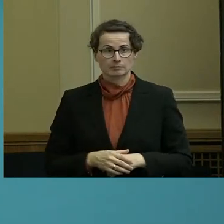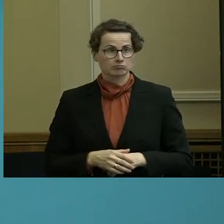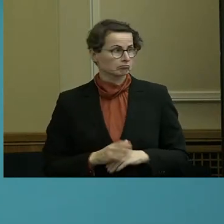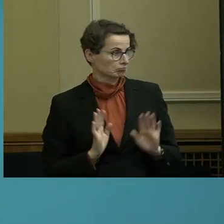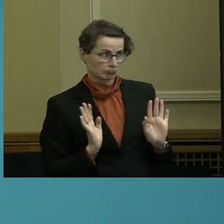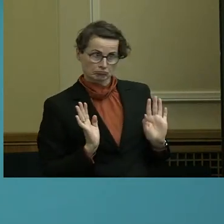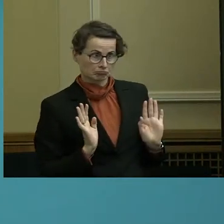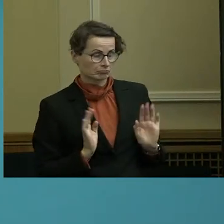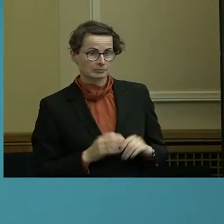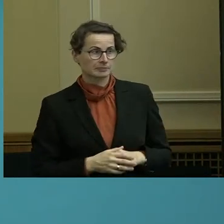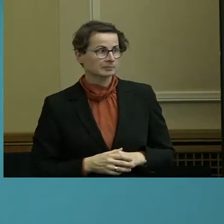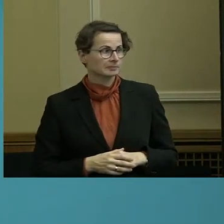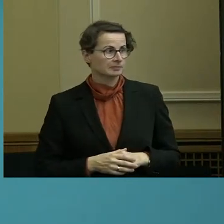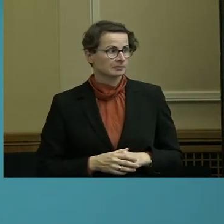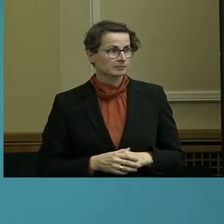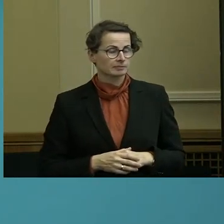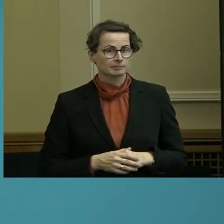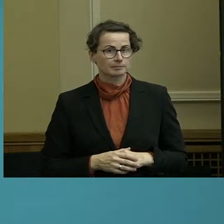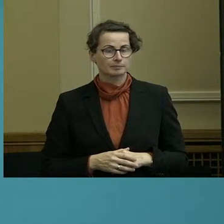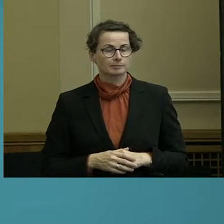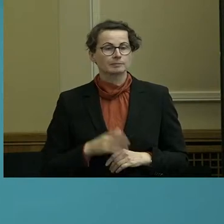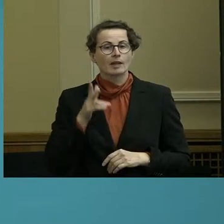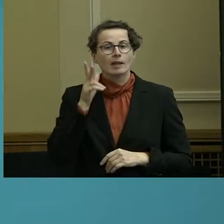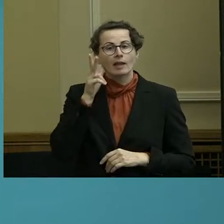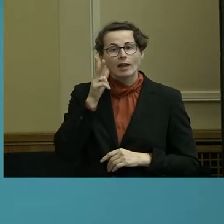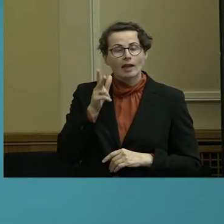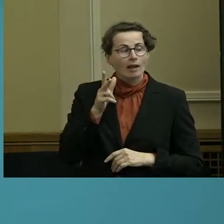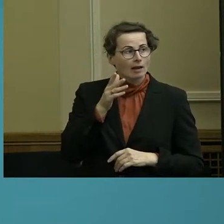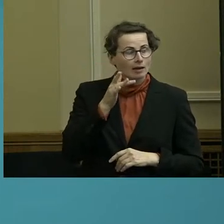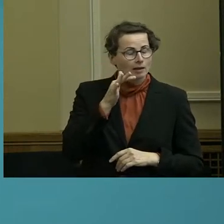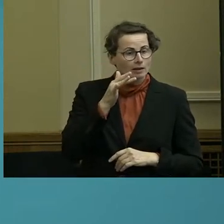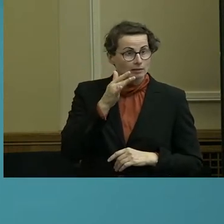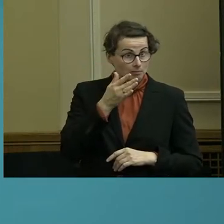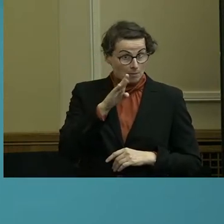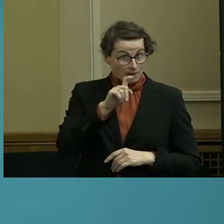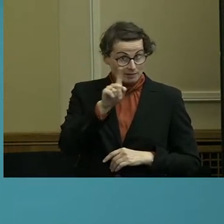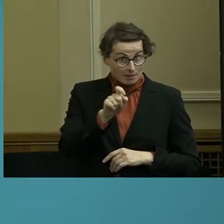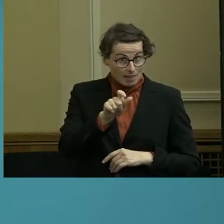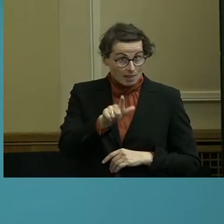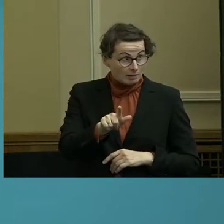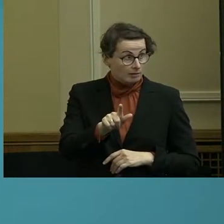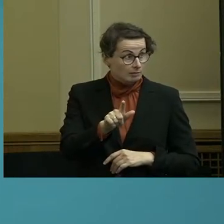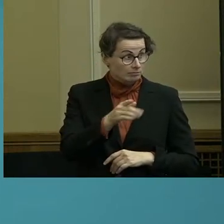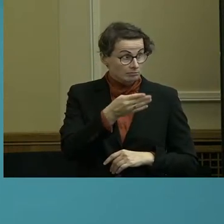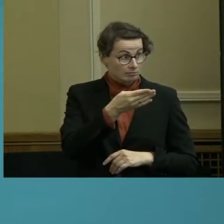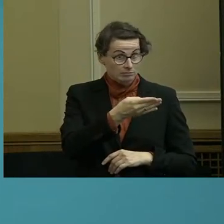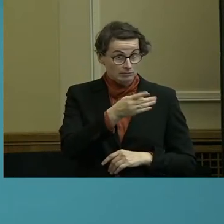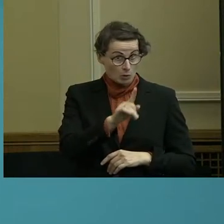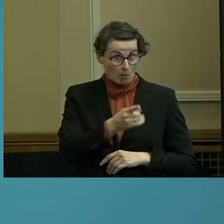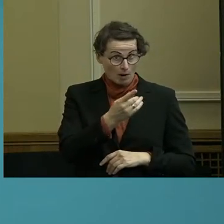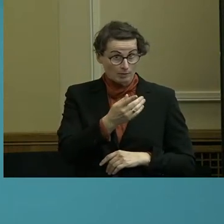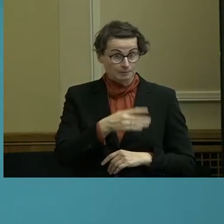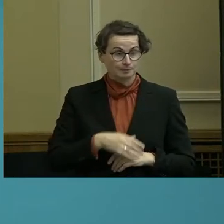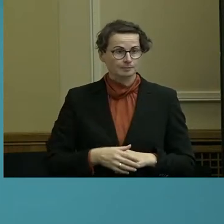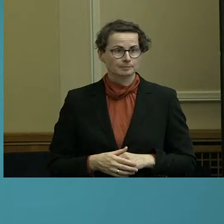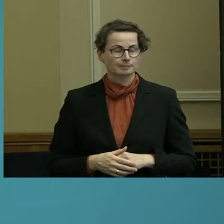Nein. Nein, auch nicht. Doch noch Herr Menzel.